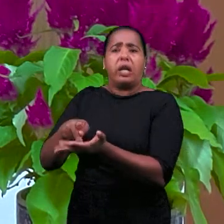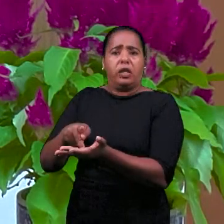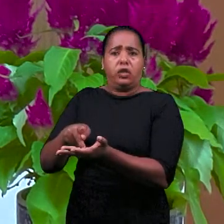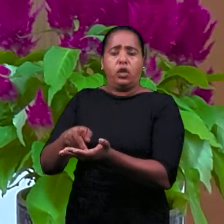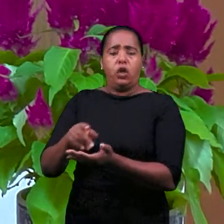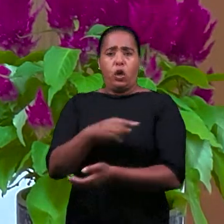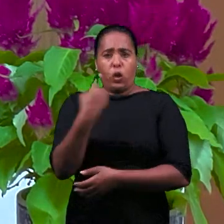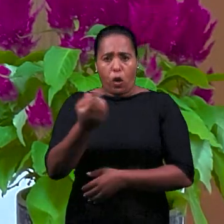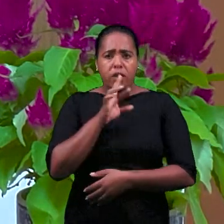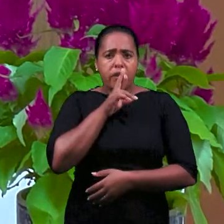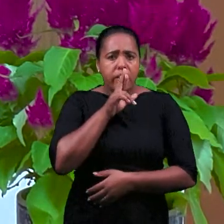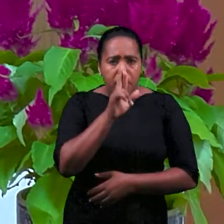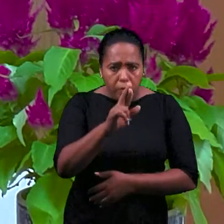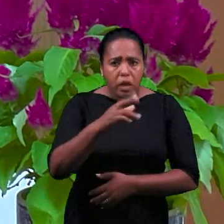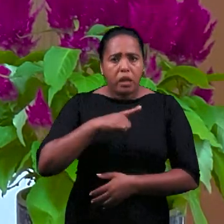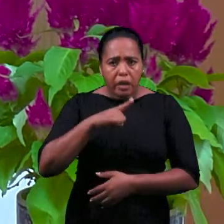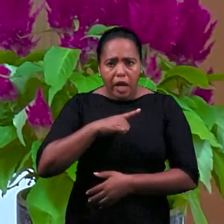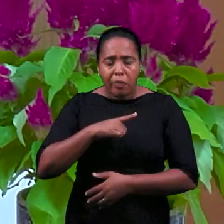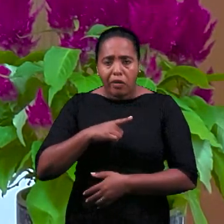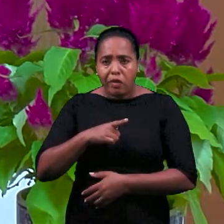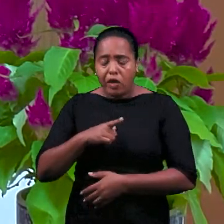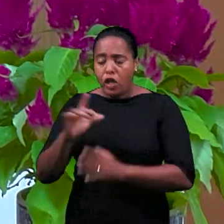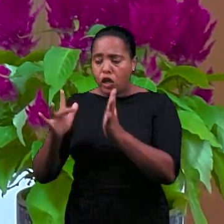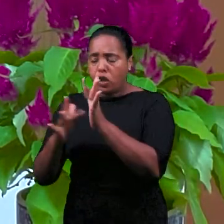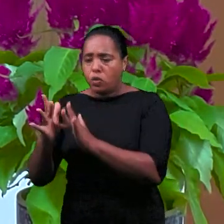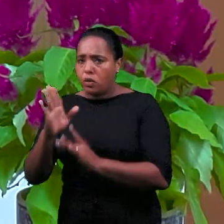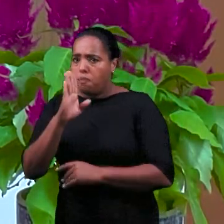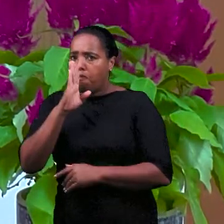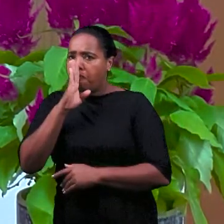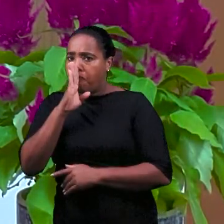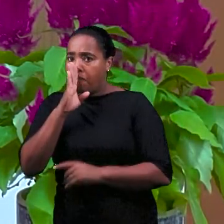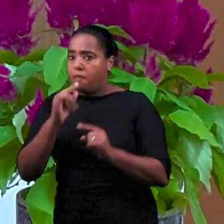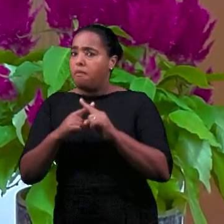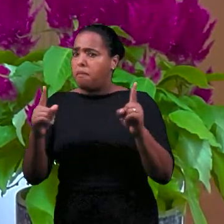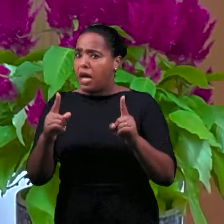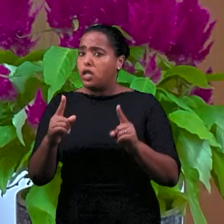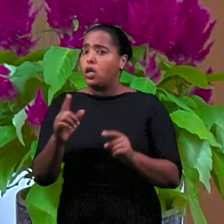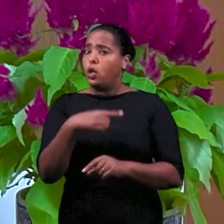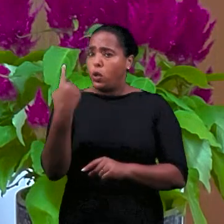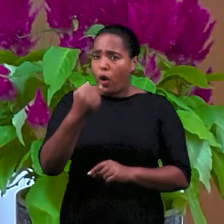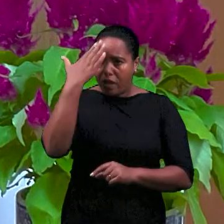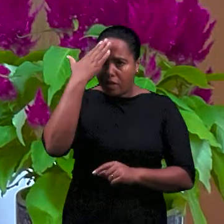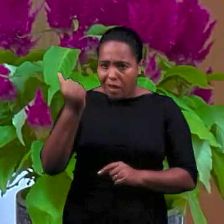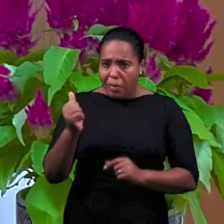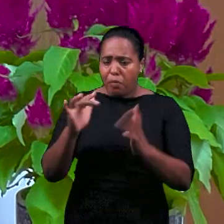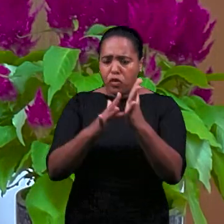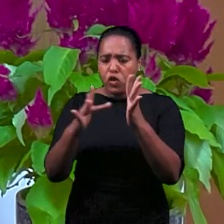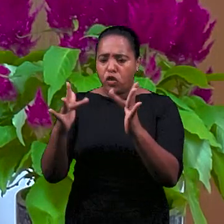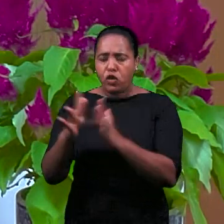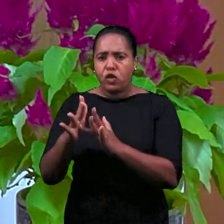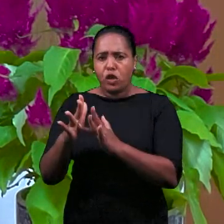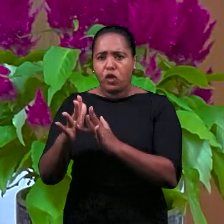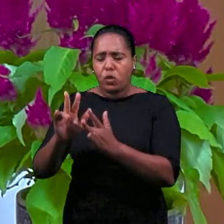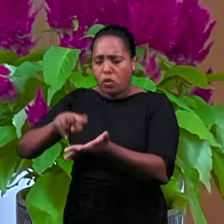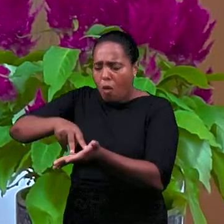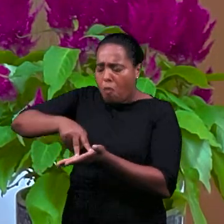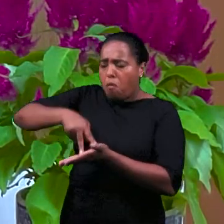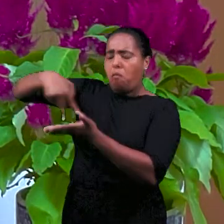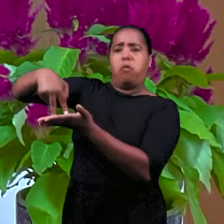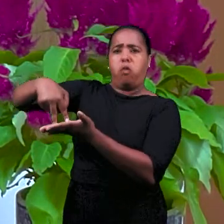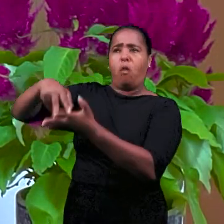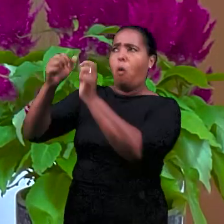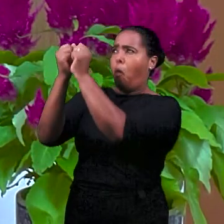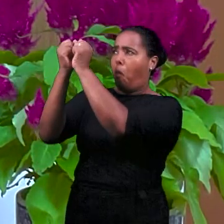но мы отвечаем. Истина это Иисус живой, Иисус воскреший, Иисус, который